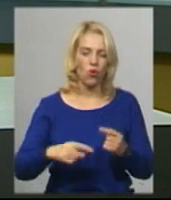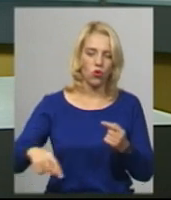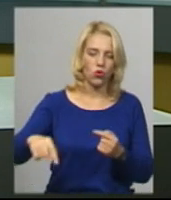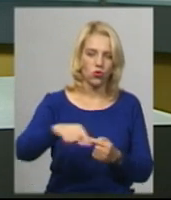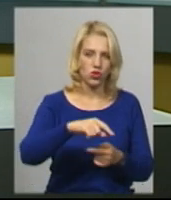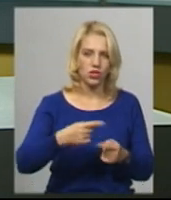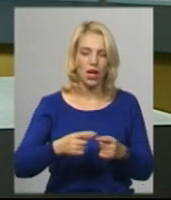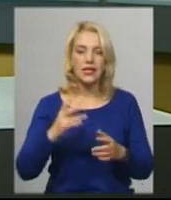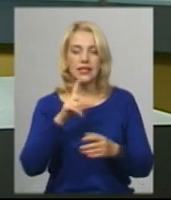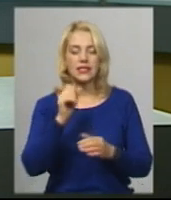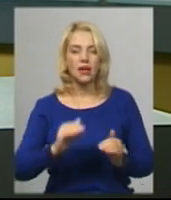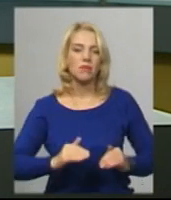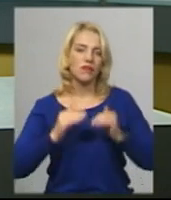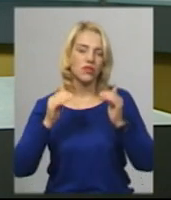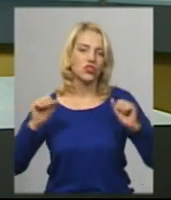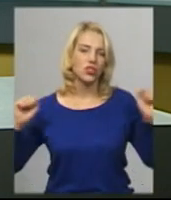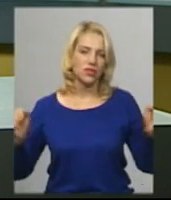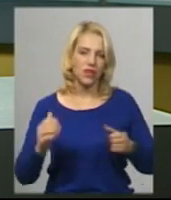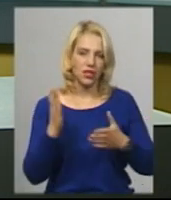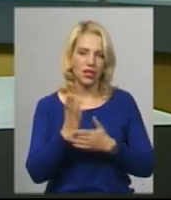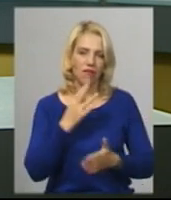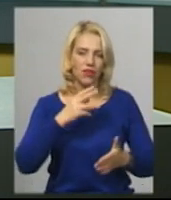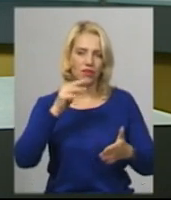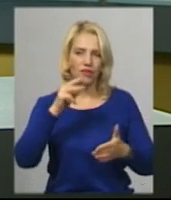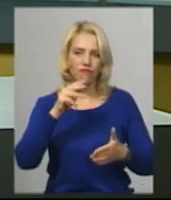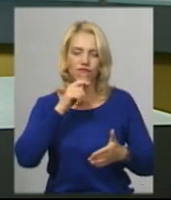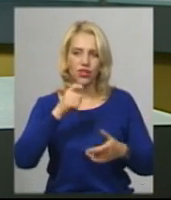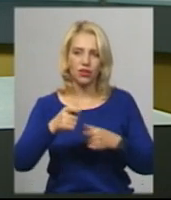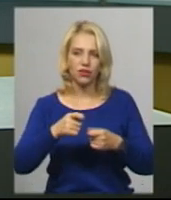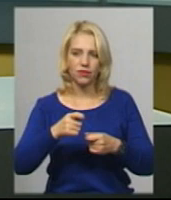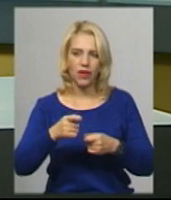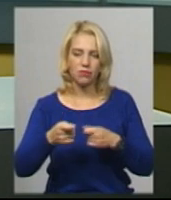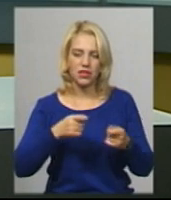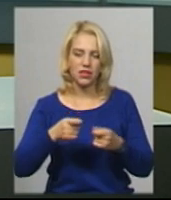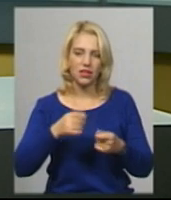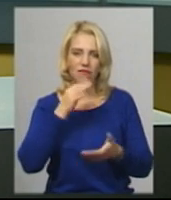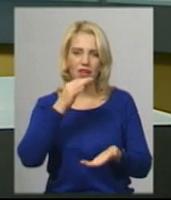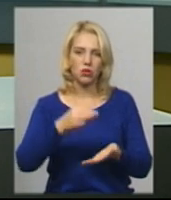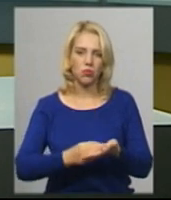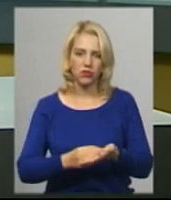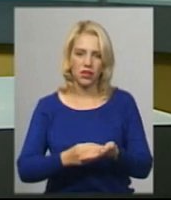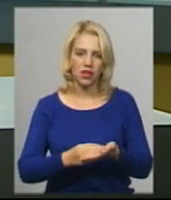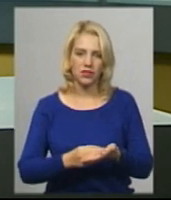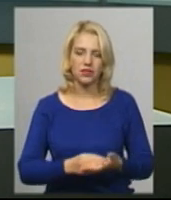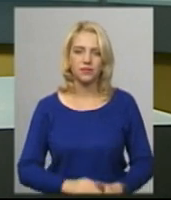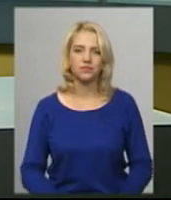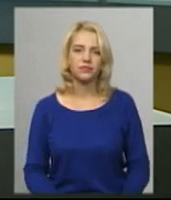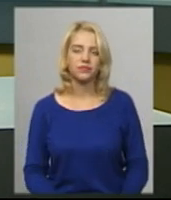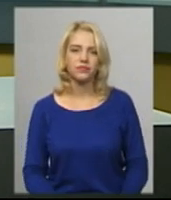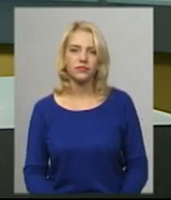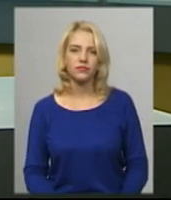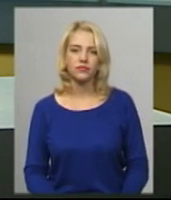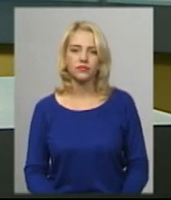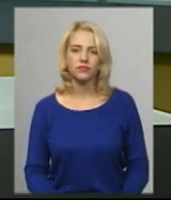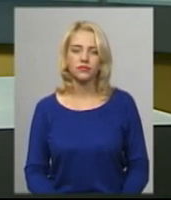існує адміністративна відповідальність за статтею 122 Кодексу України про адміністративні правопорушення, додає Людмила Чернелевська.